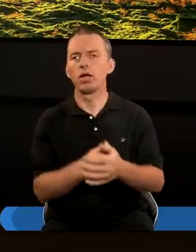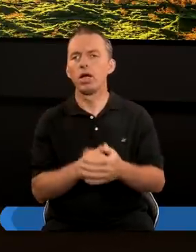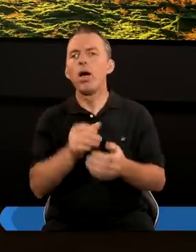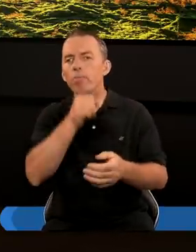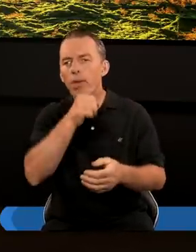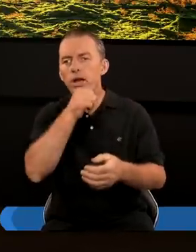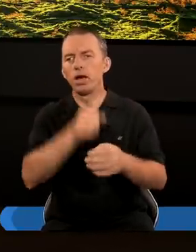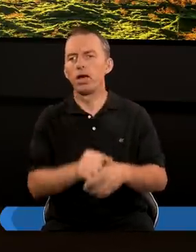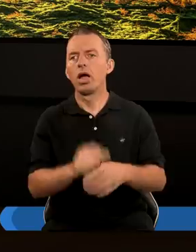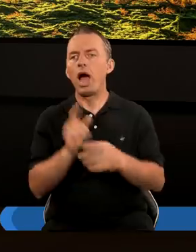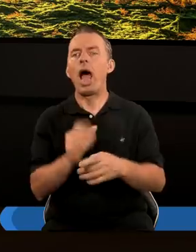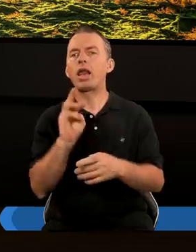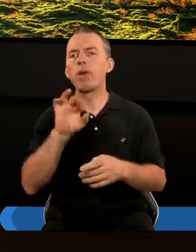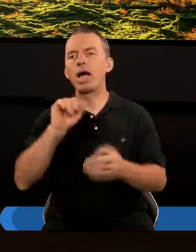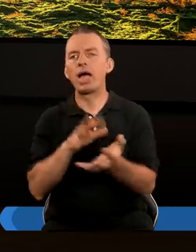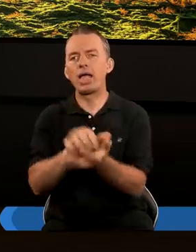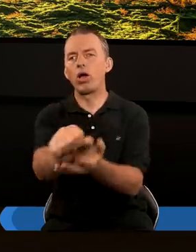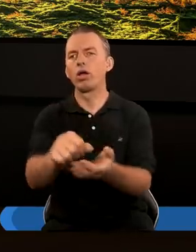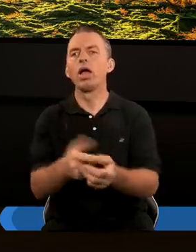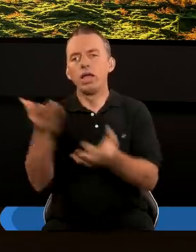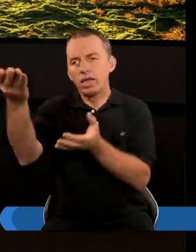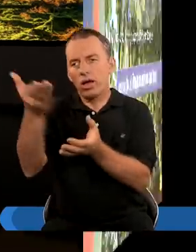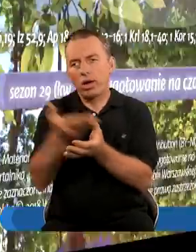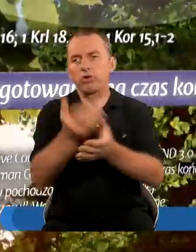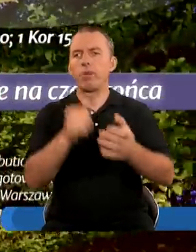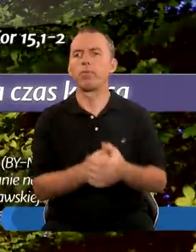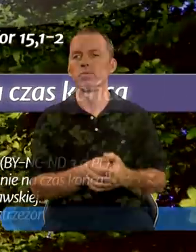Babylon i Armageddon. Zapraszam.